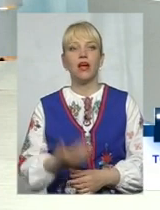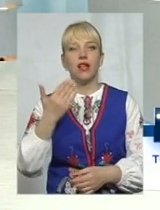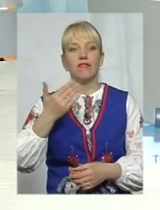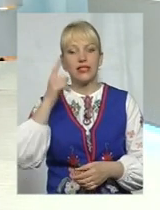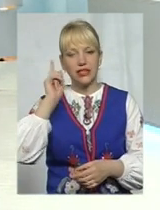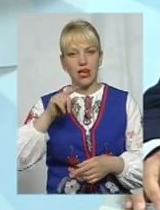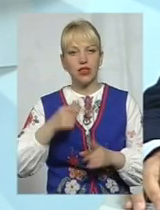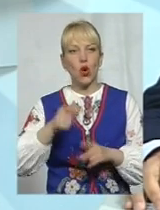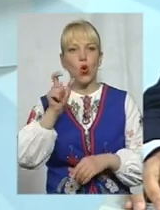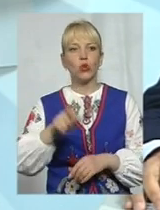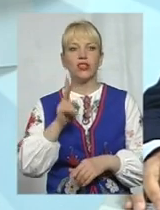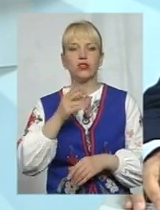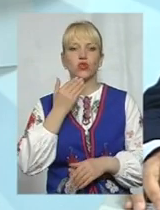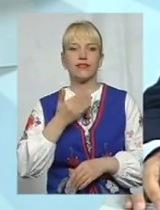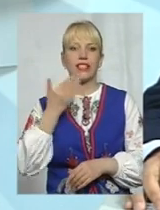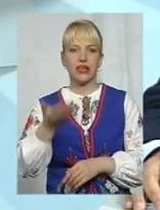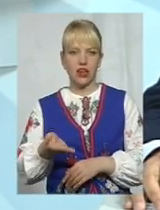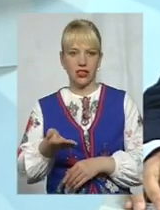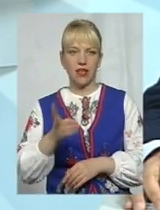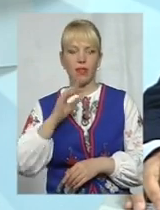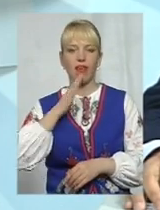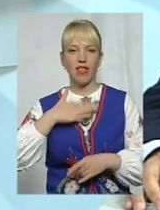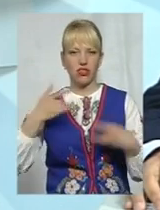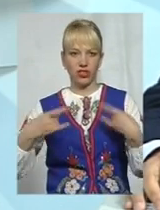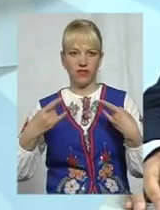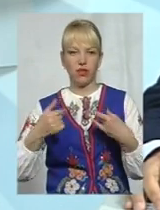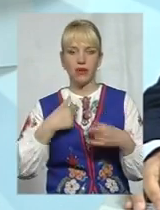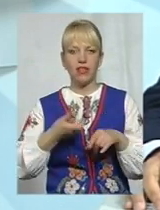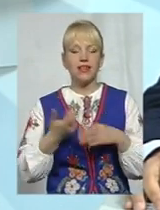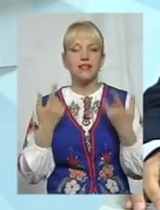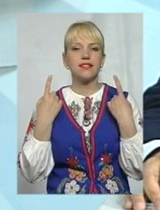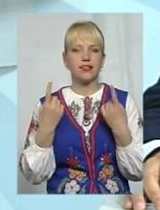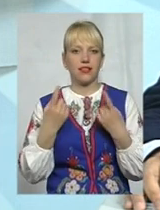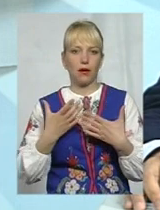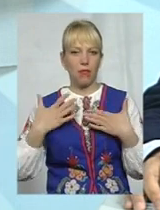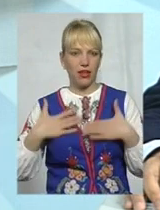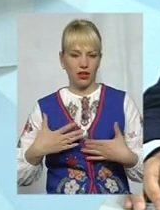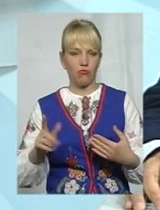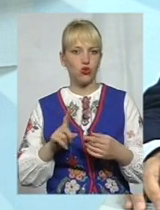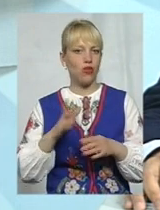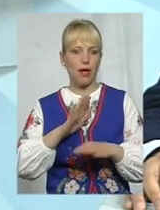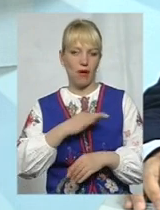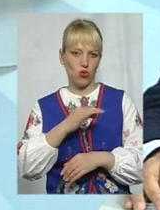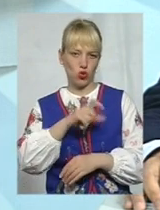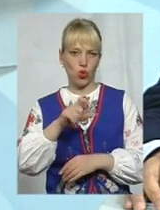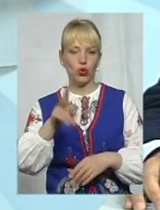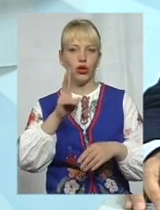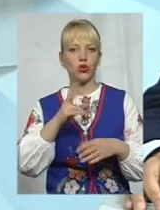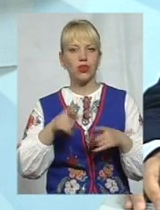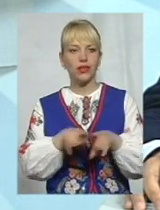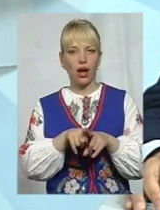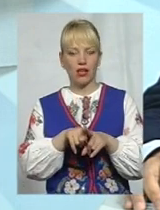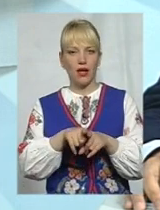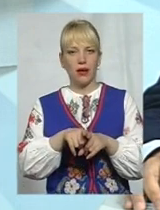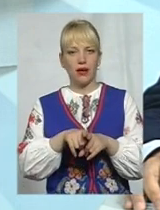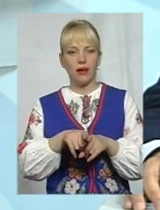людина, яка звертається на наш ефір, мені настільки приємно про те, що є дійсно небайдужі люди, які так переймаються